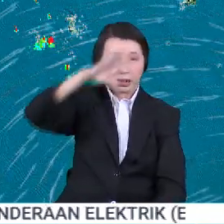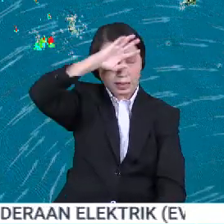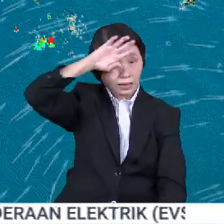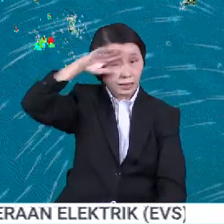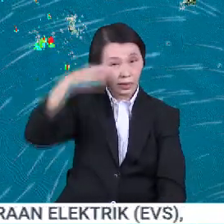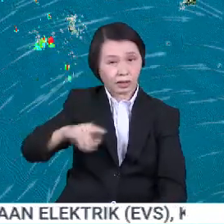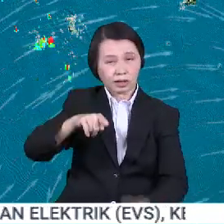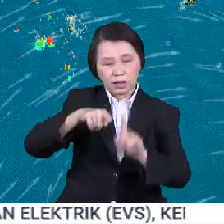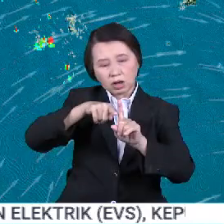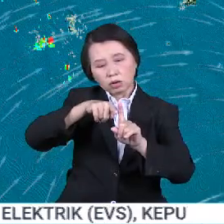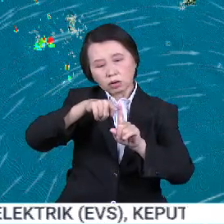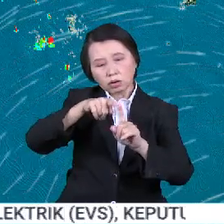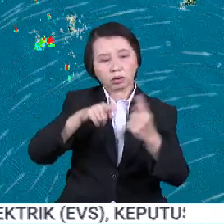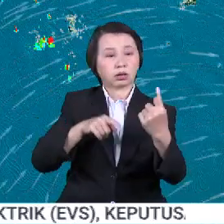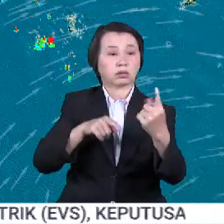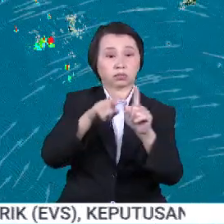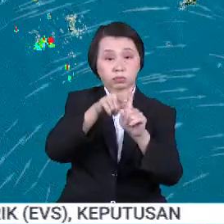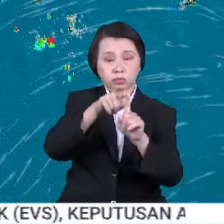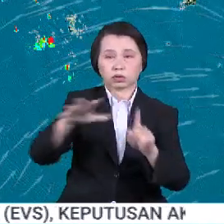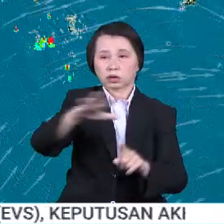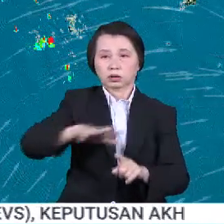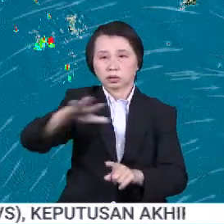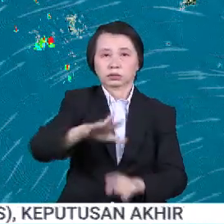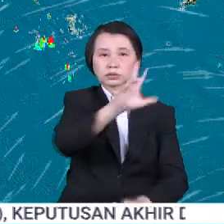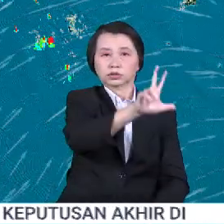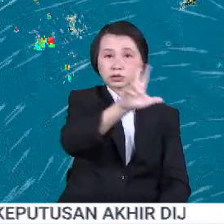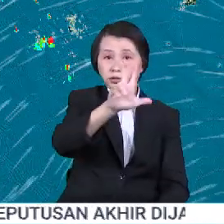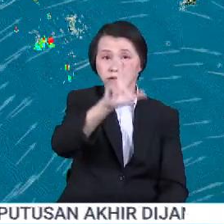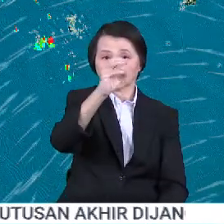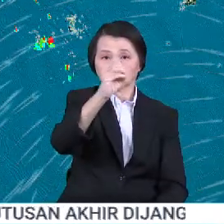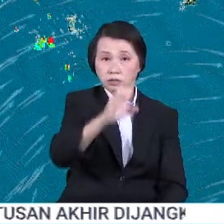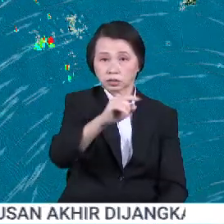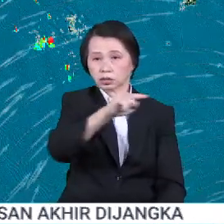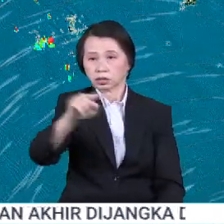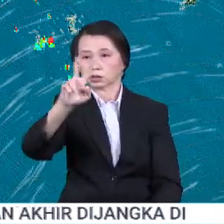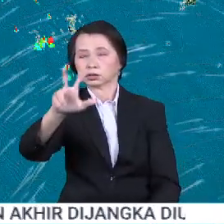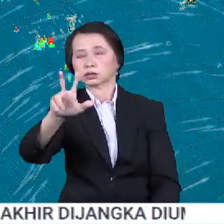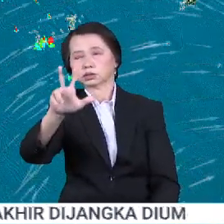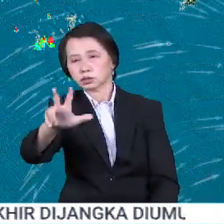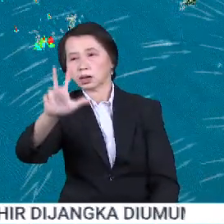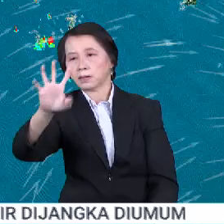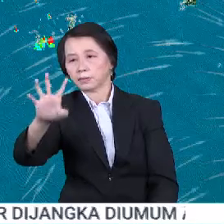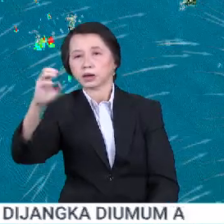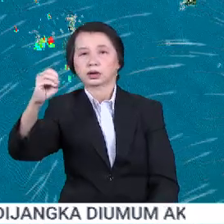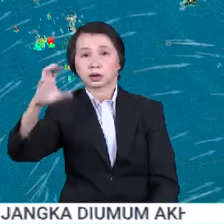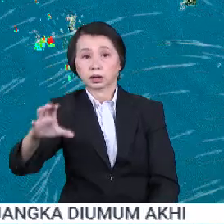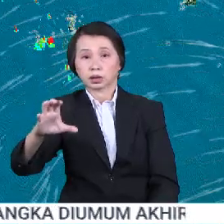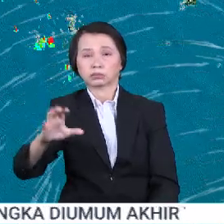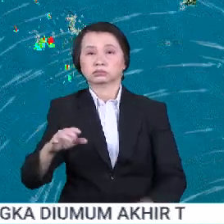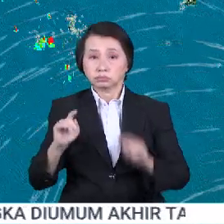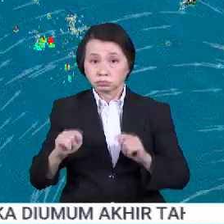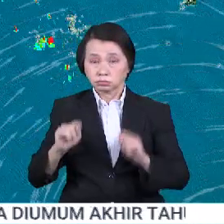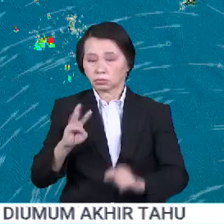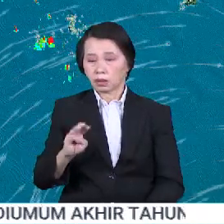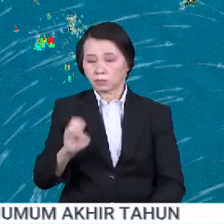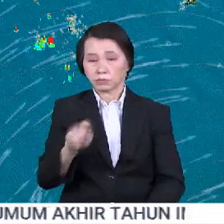suhu yang anggaran antara 33 hingga 34 darjah Celcius. Oleh yang demikian, kami di MAP Malaysia menasihatkan